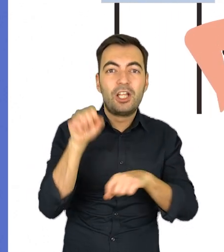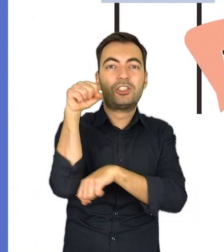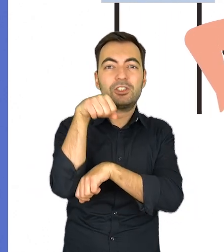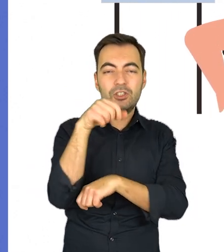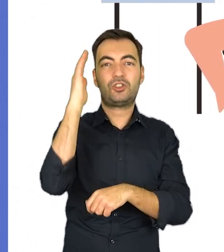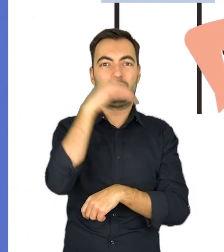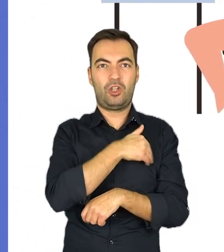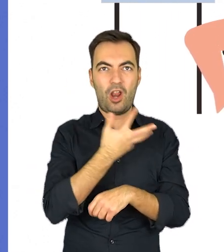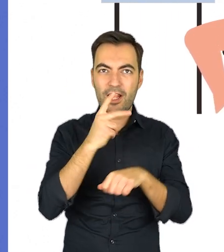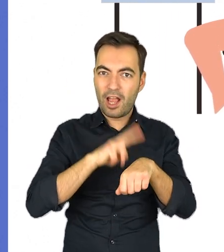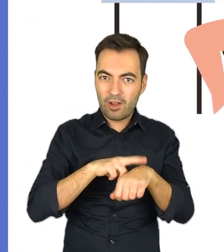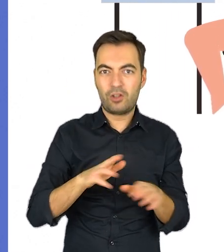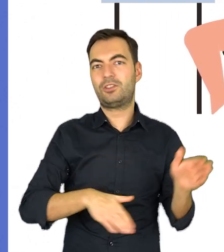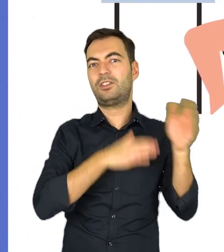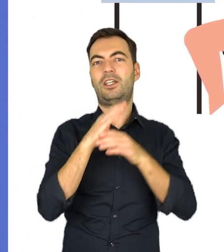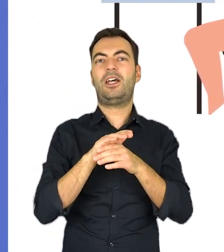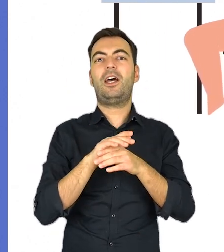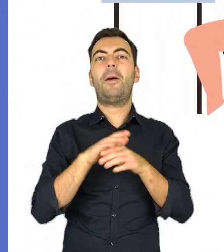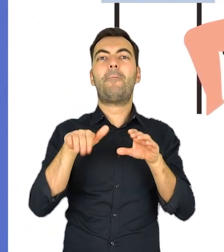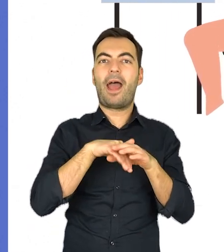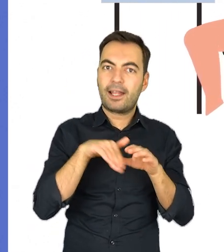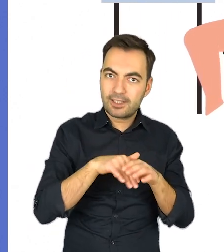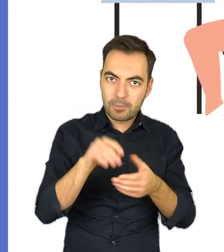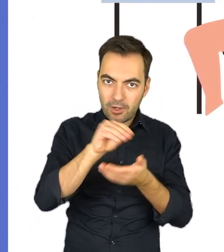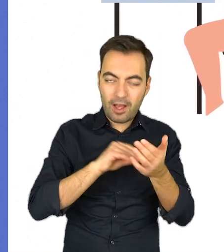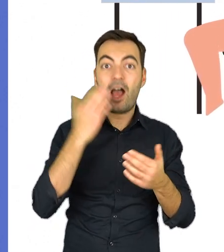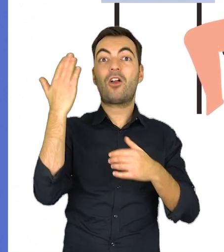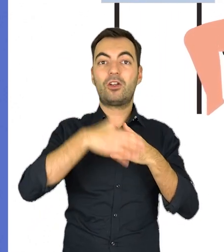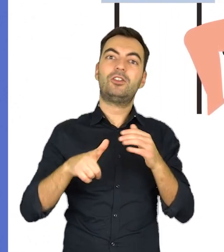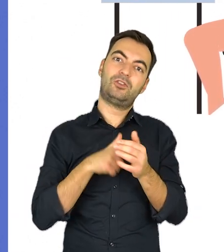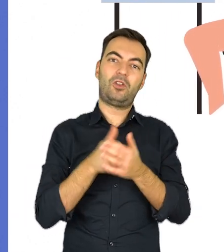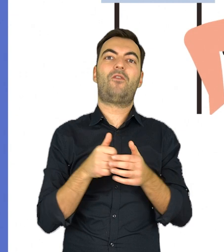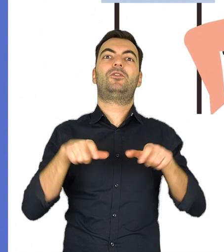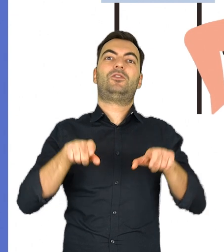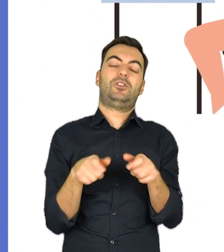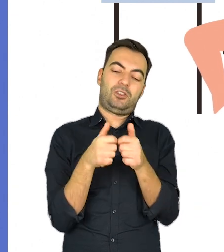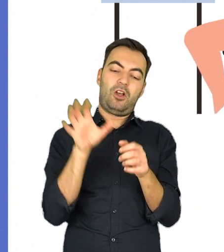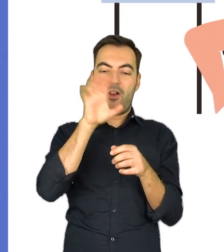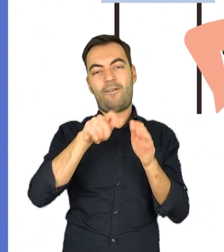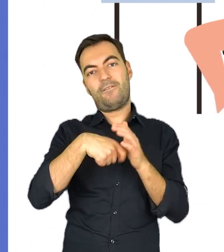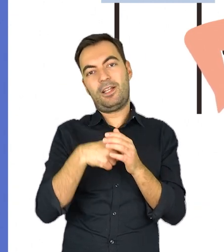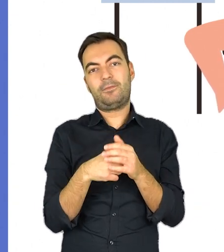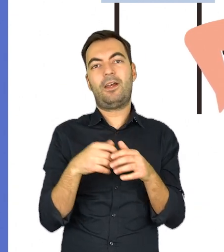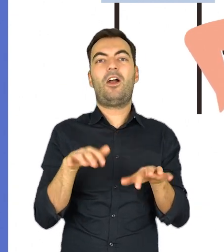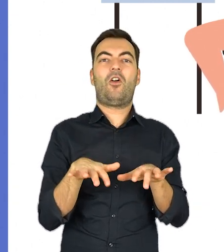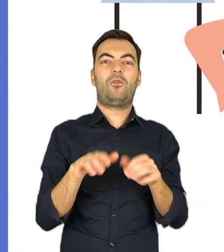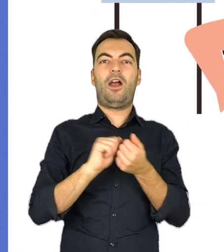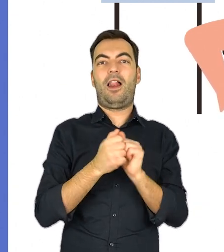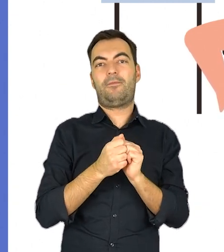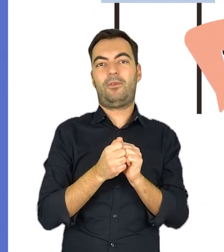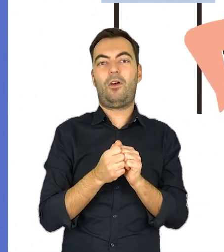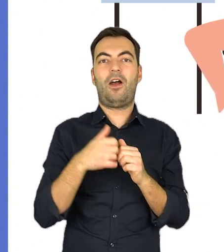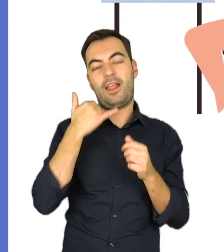Kilka godzin w szkole, potem przy odrabianiu zadań domowych, a jak już je skończymy, znowu siedzimy, oglądając filmy na